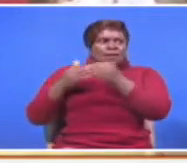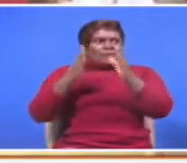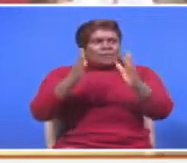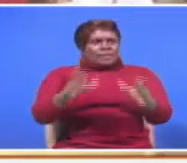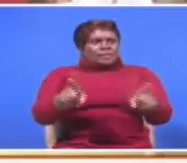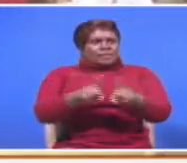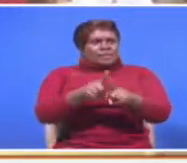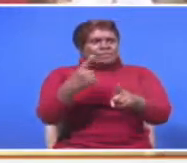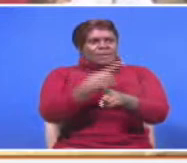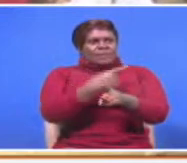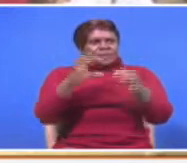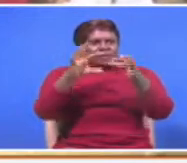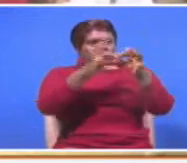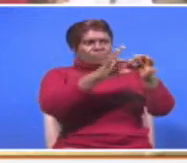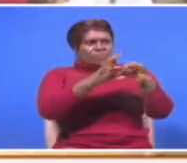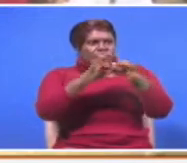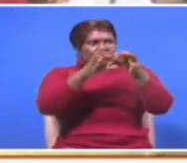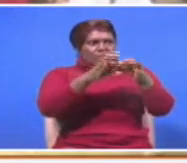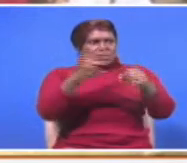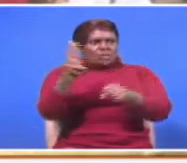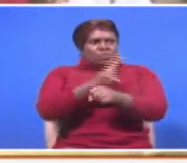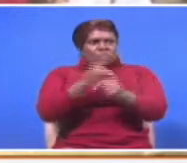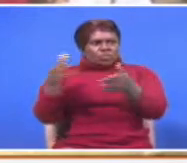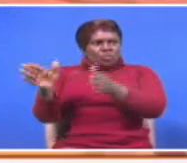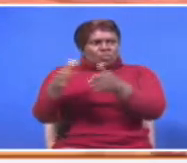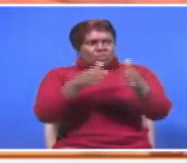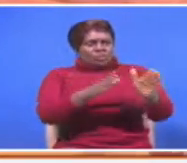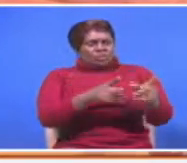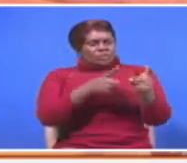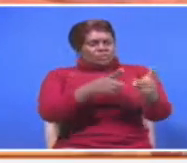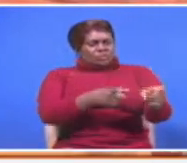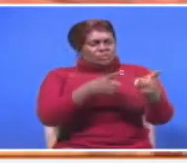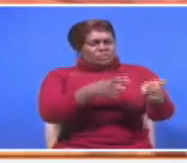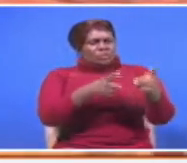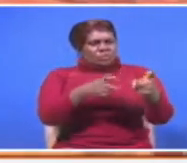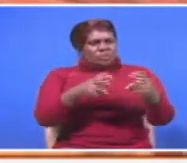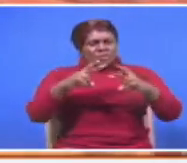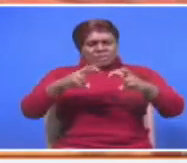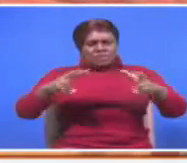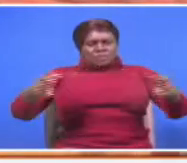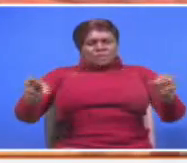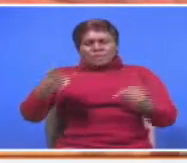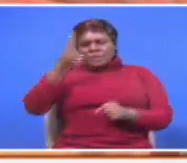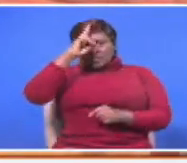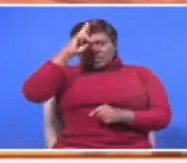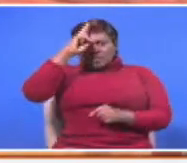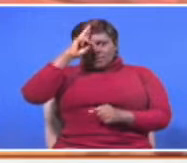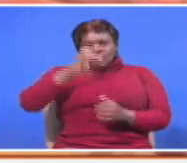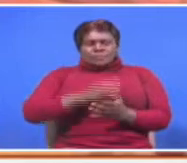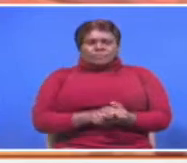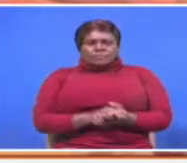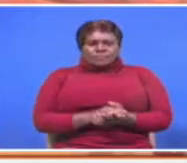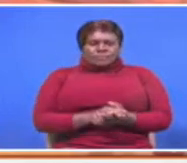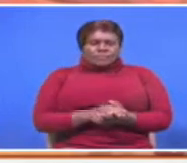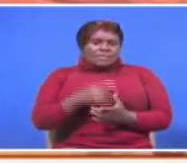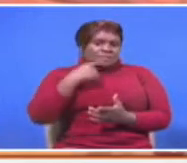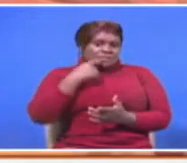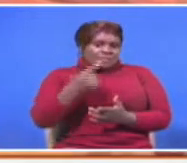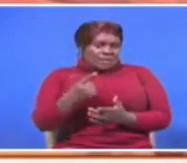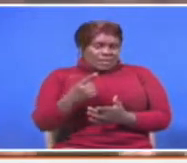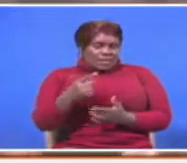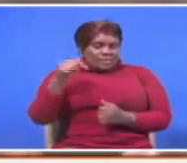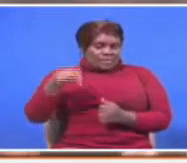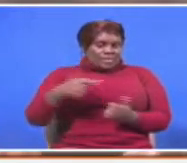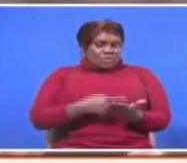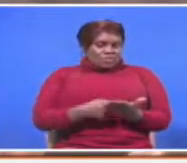viongozi wengine waazimio, walitumia fursa hiyo kushtumu vikali inspector mkuwa polisi Jaffet Kome, haliedaima pema